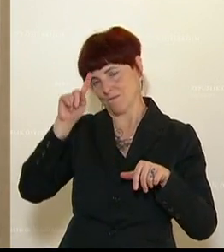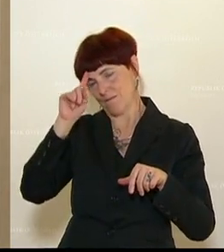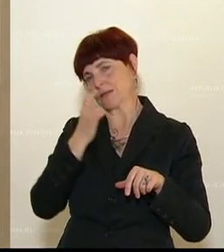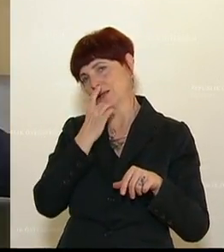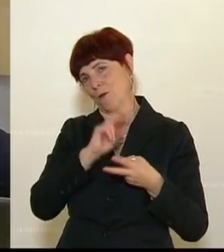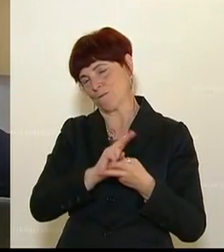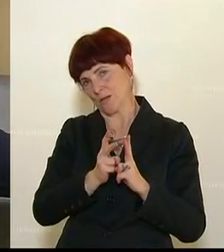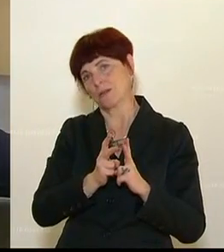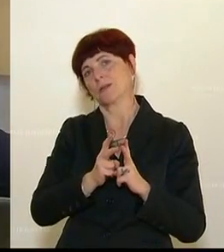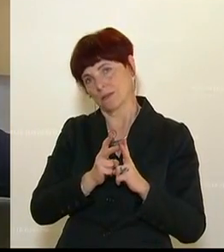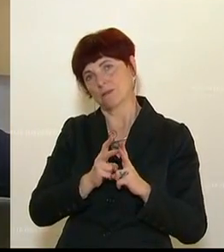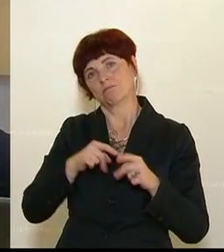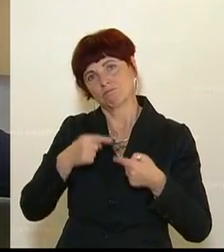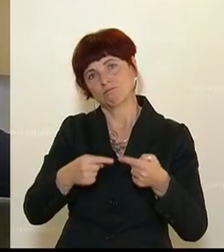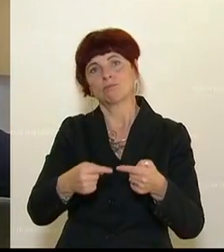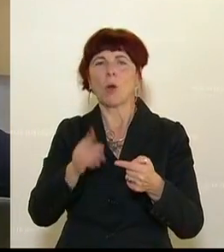Applaus